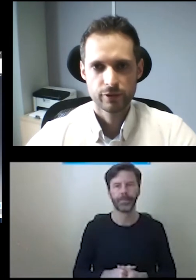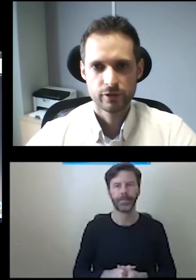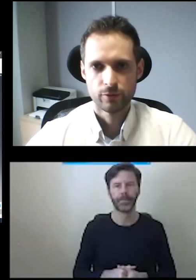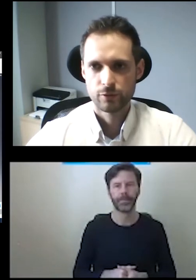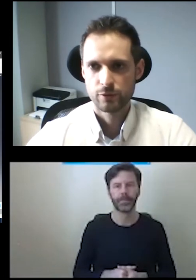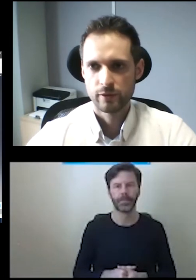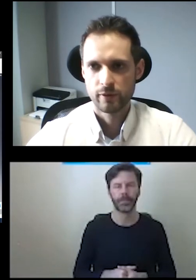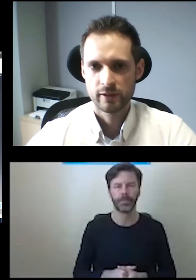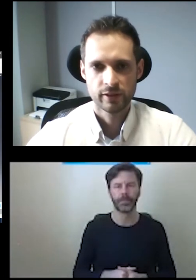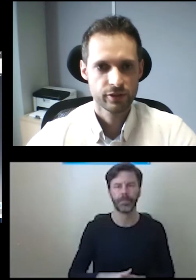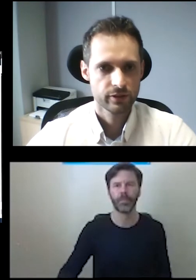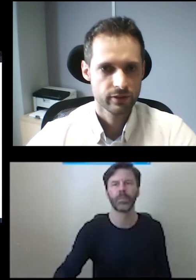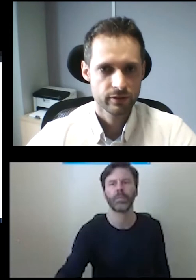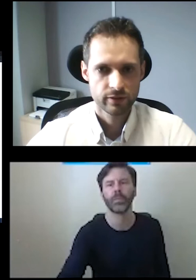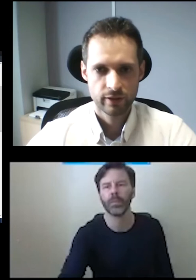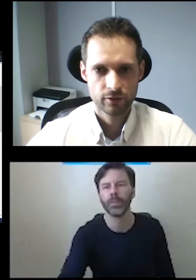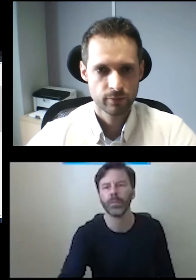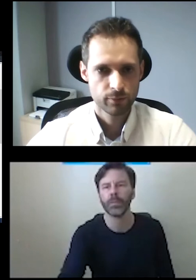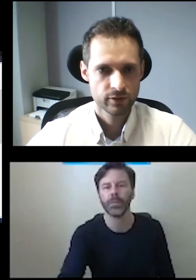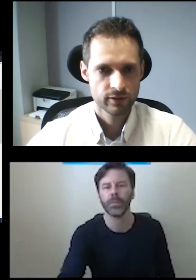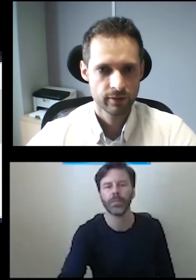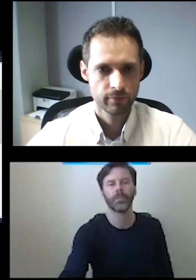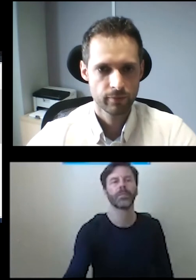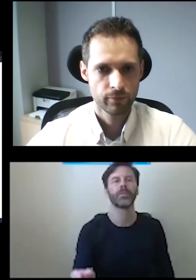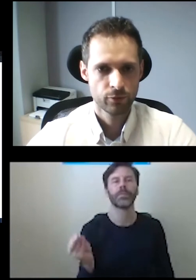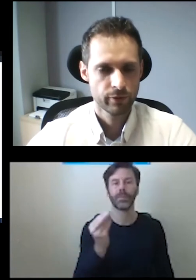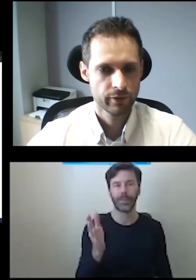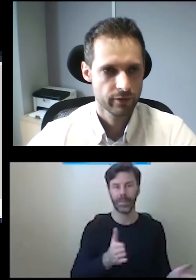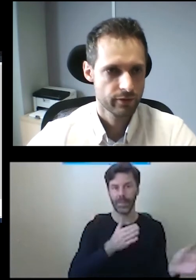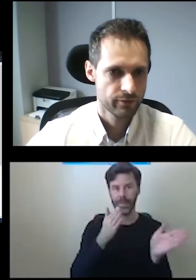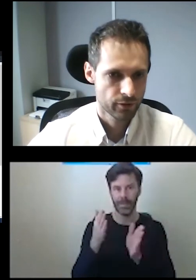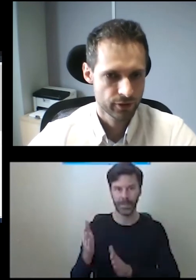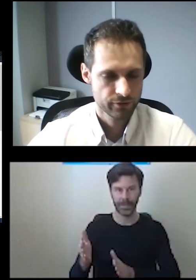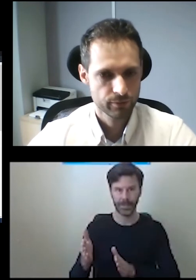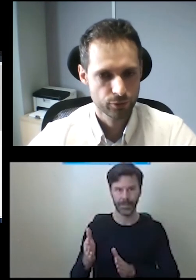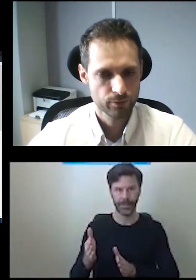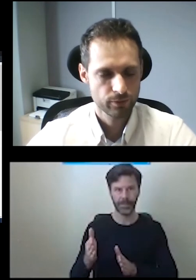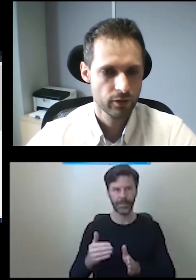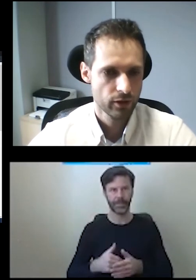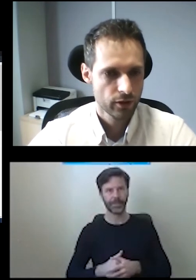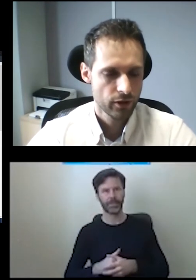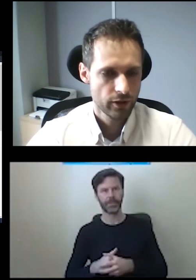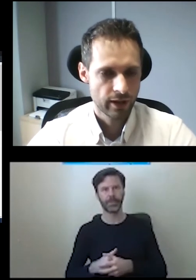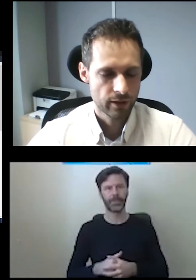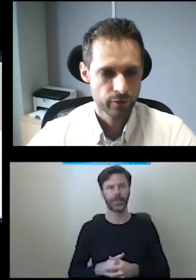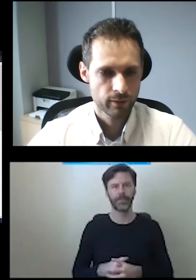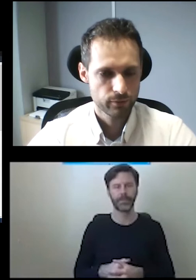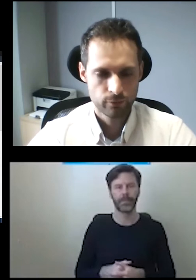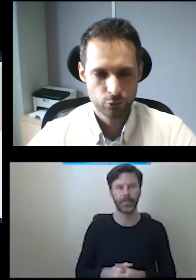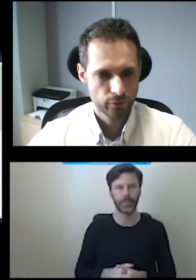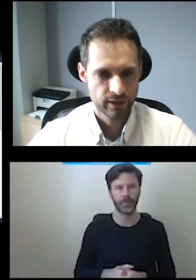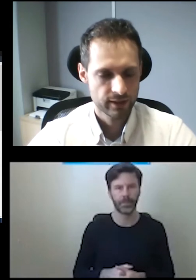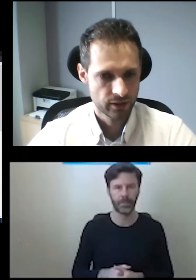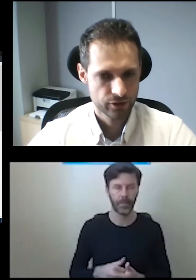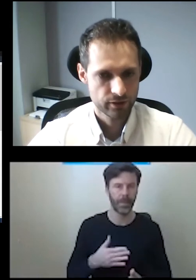Jeszcze mógł tutaj pokazać. Tego typu system mógłby wyglądać w ten sposób. Tak jak mówię, mamy